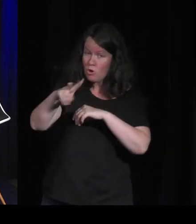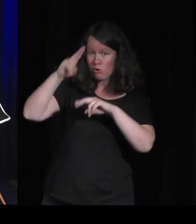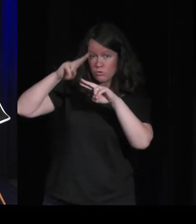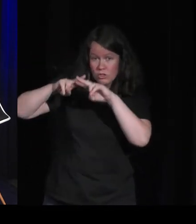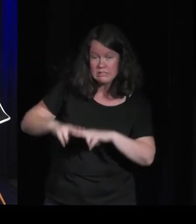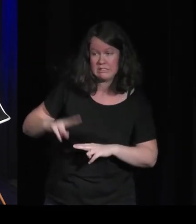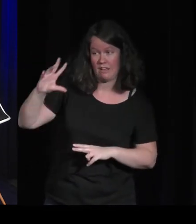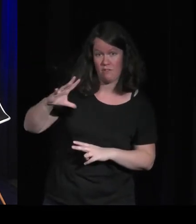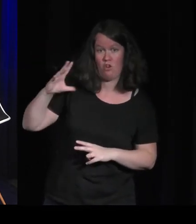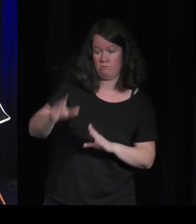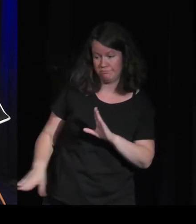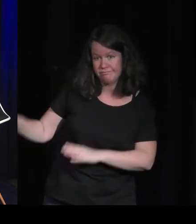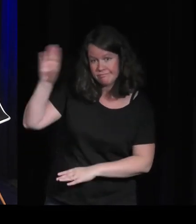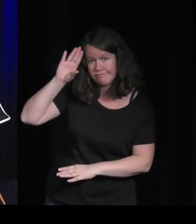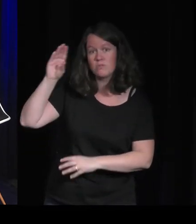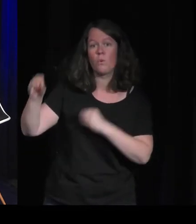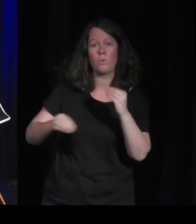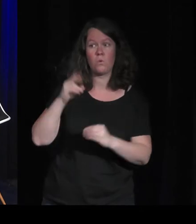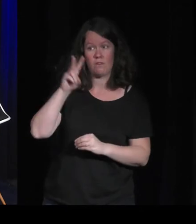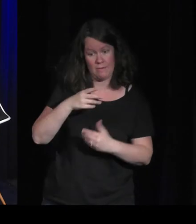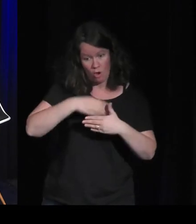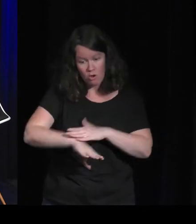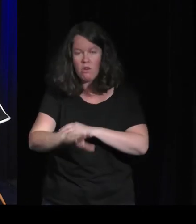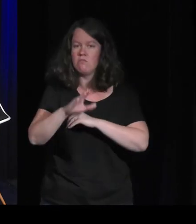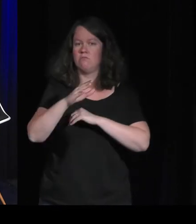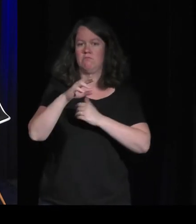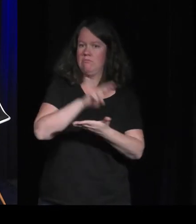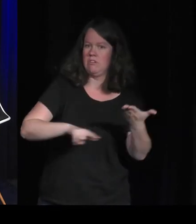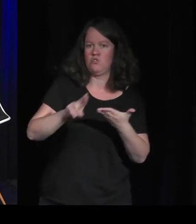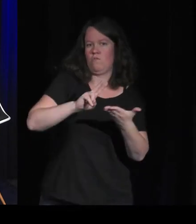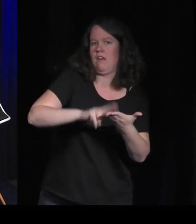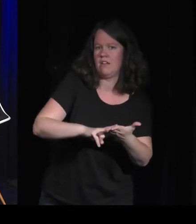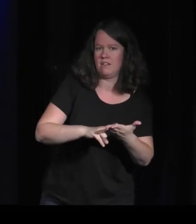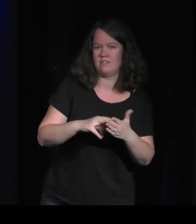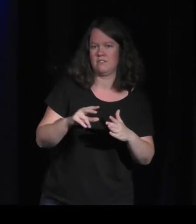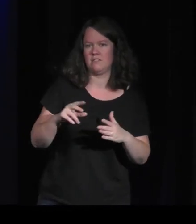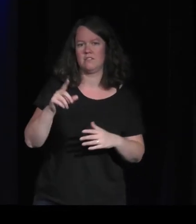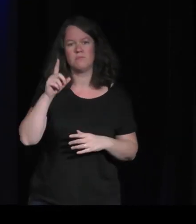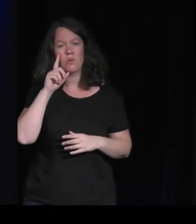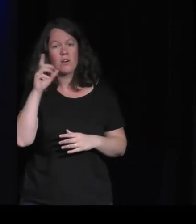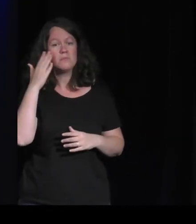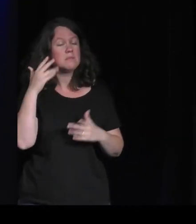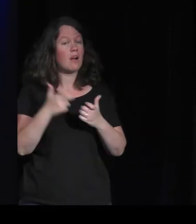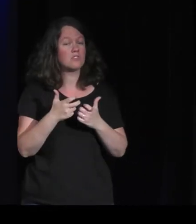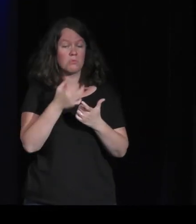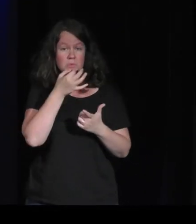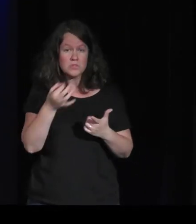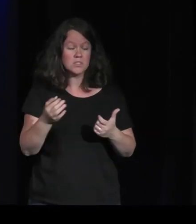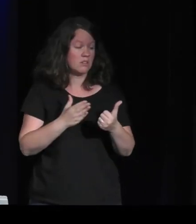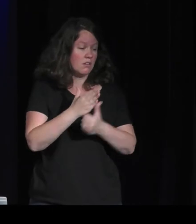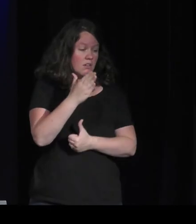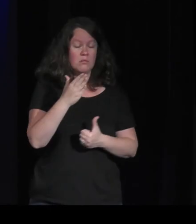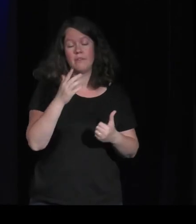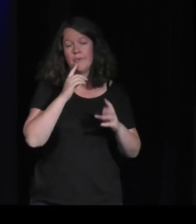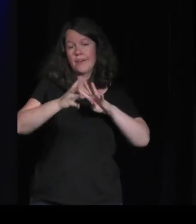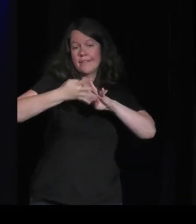retrouve vraiment à mi-chemin entre les deux. Du moment que j'ai envie de vous dire, du moment qu'on coche les cases bord de rivière, falaise, belle lumière,